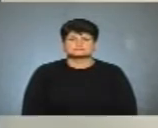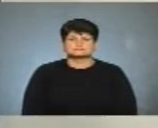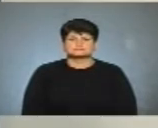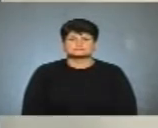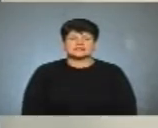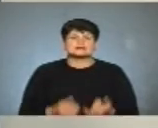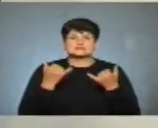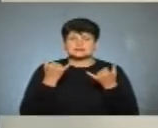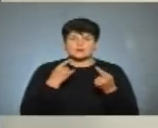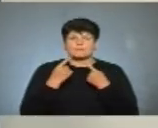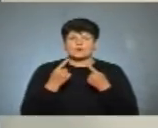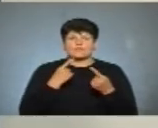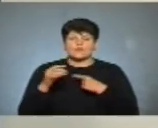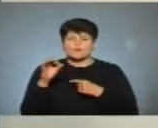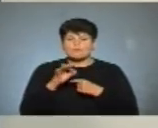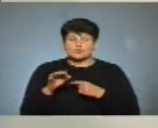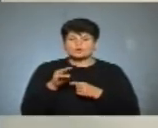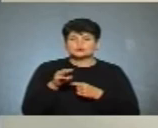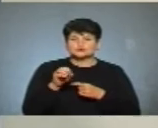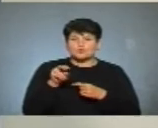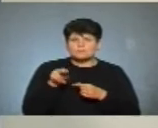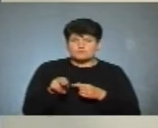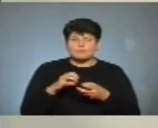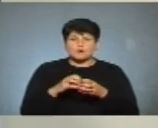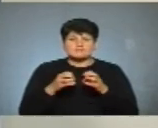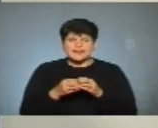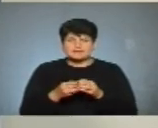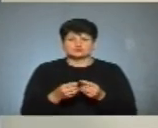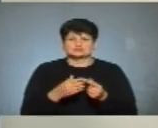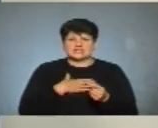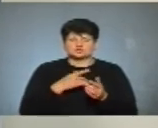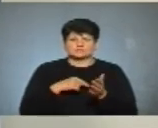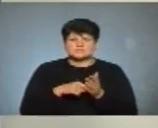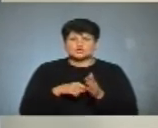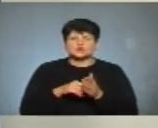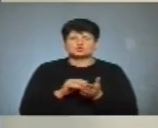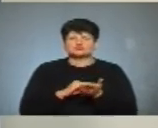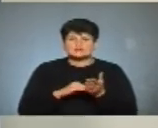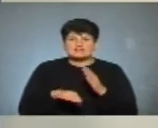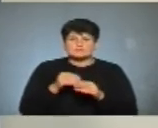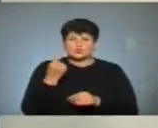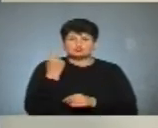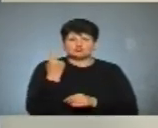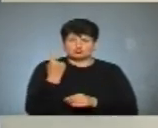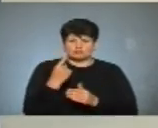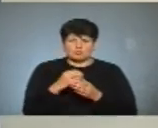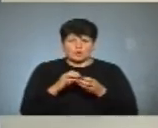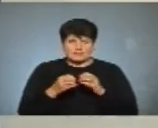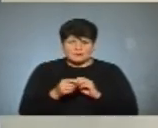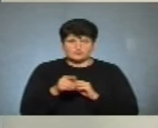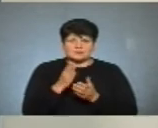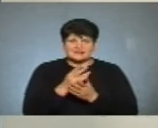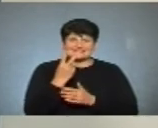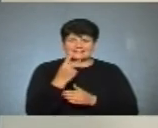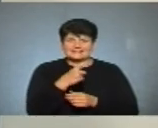І зараз ми поговоримо про топ-проблему нашого міста. Журналісти обрали одну проблему. І ви будете мати